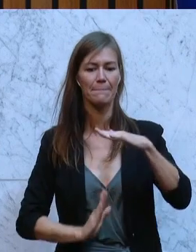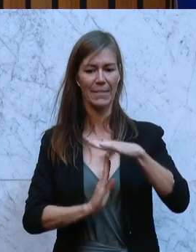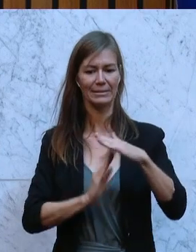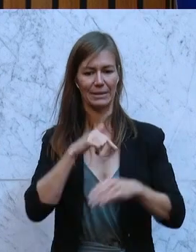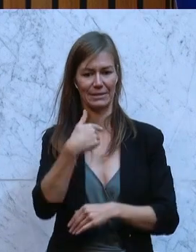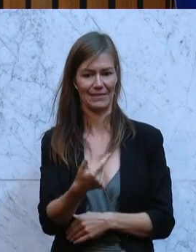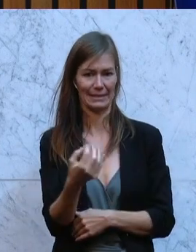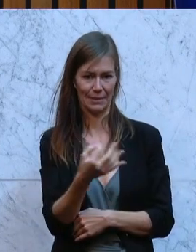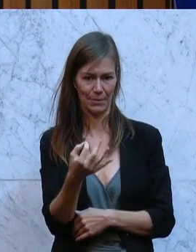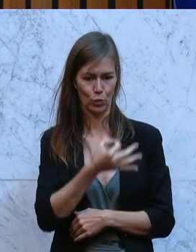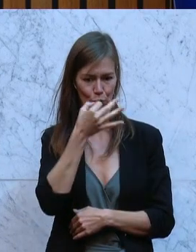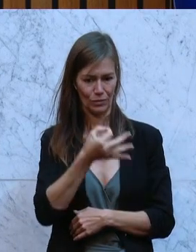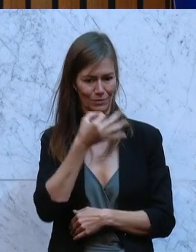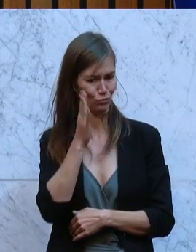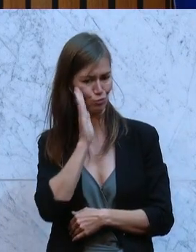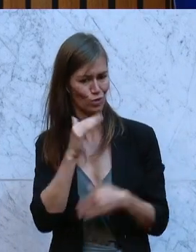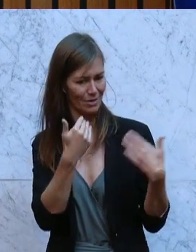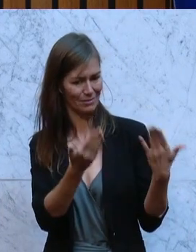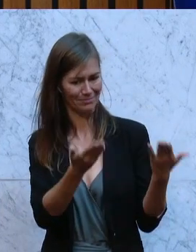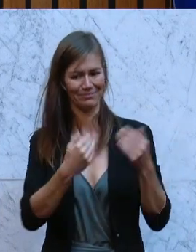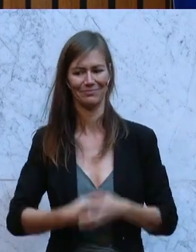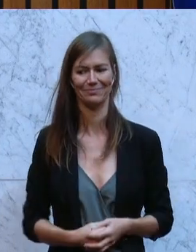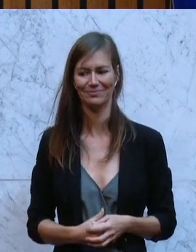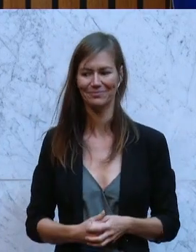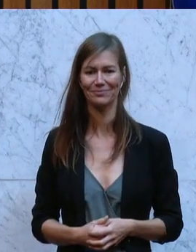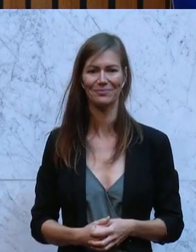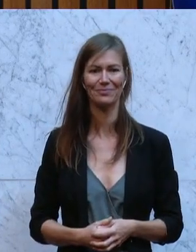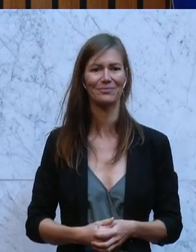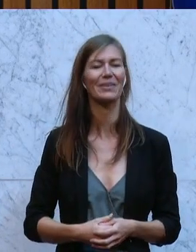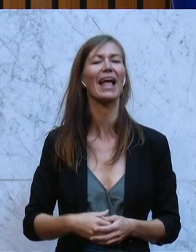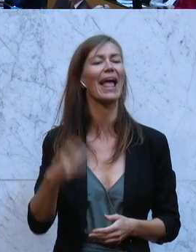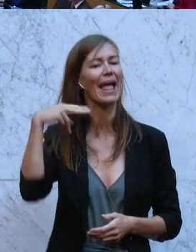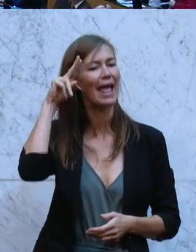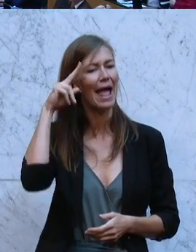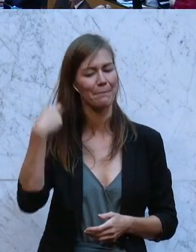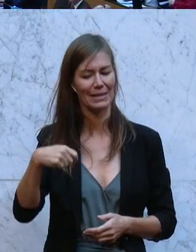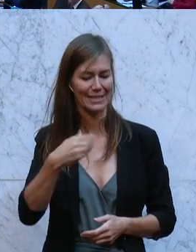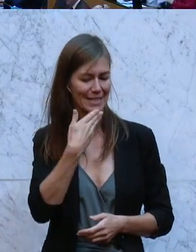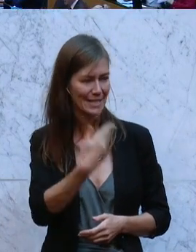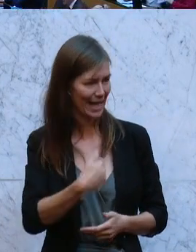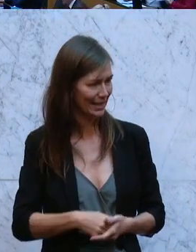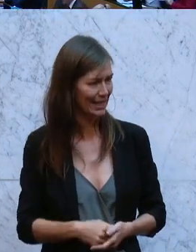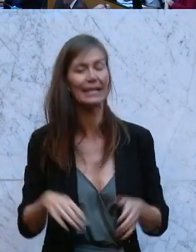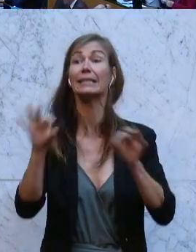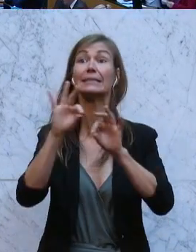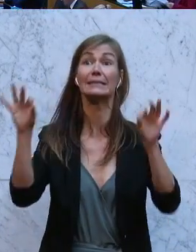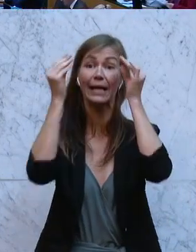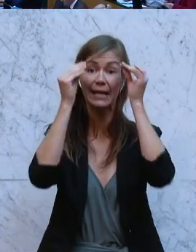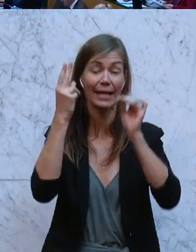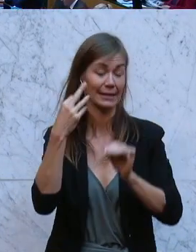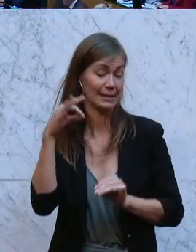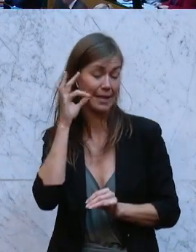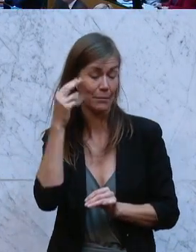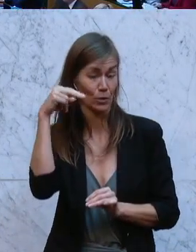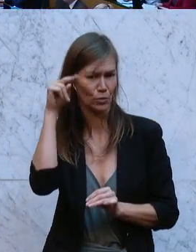Herr Abgeordneter, Sie haben das Wort. Bitte sehr. Danke, Präsident. Meine sehr geehrten Damen und Herren, vor ziemlich